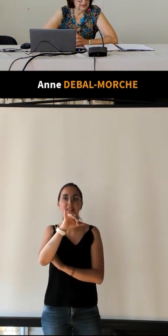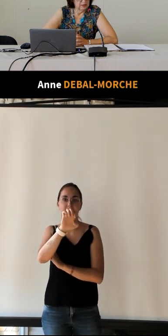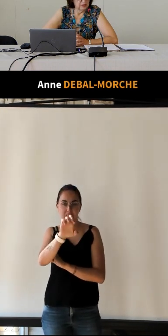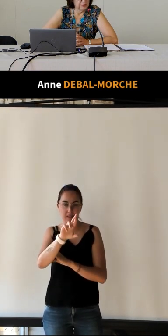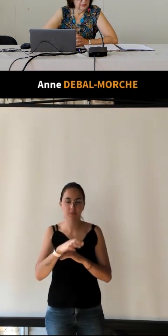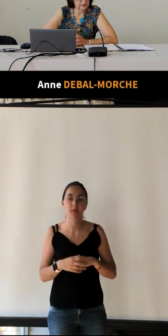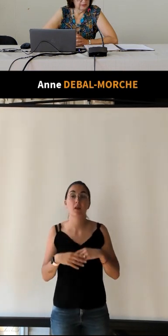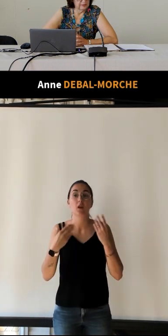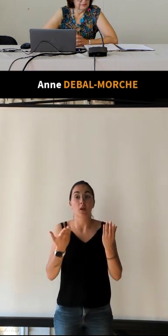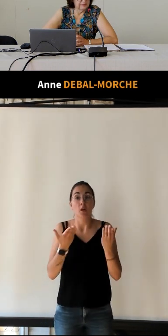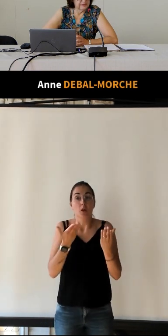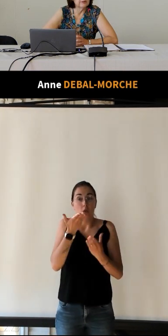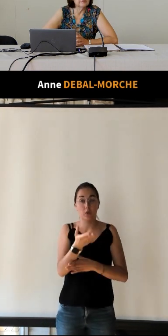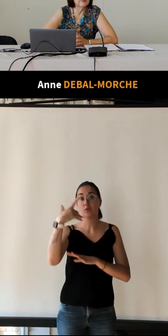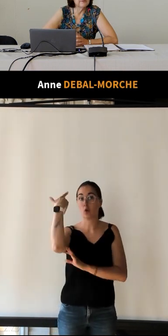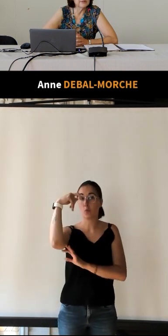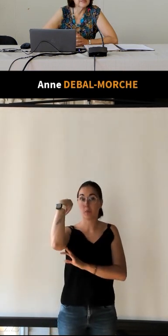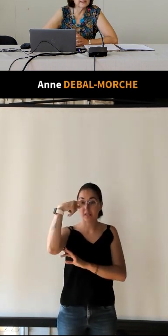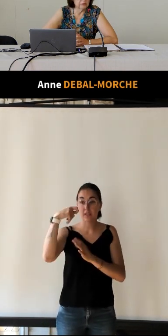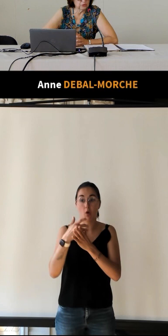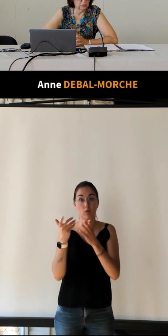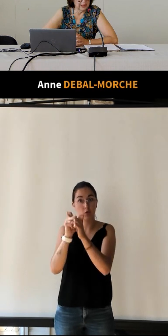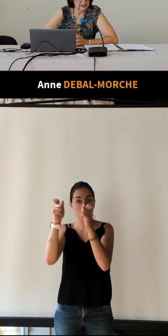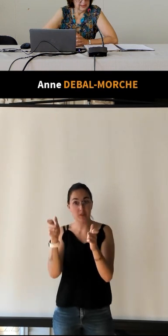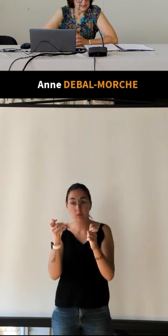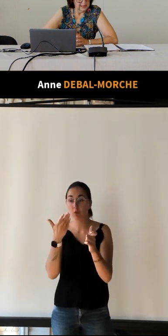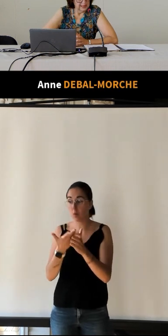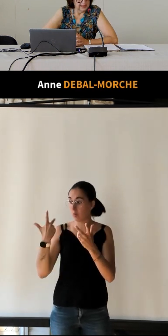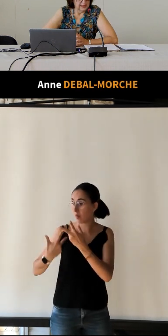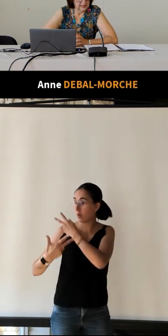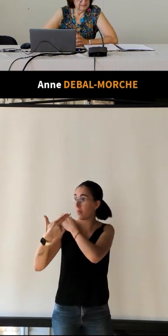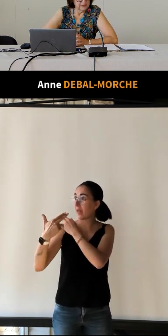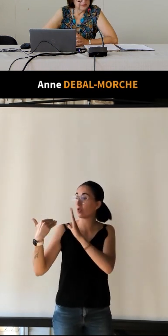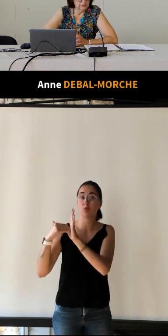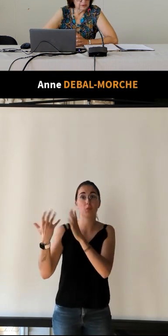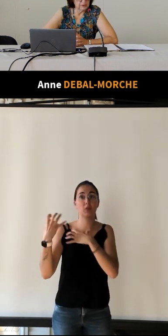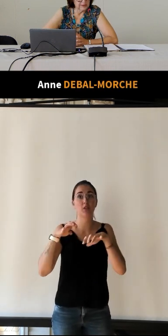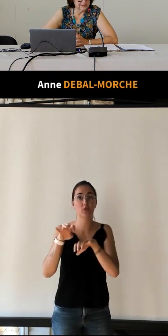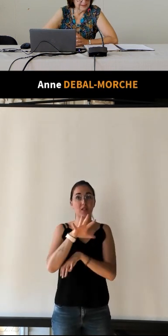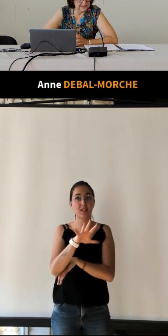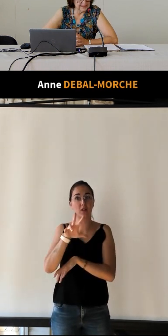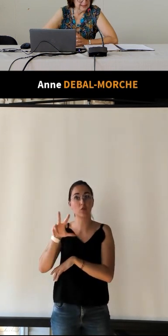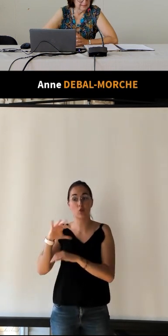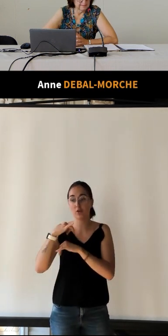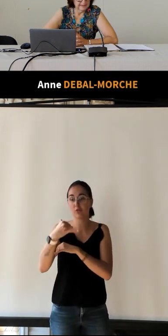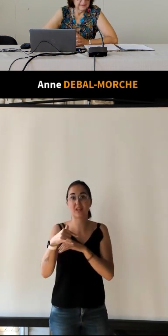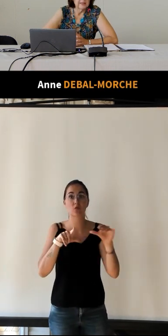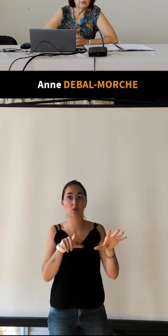pendant 20 ans de 1953 à 1973.